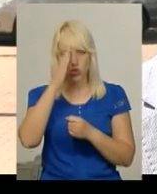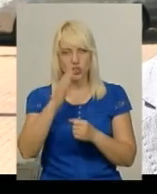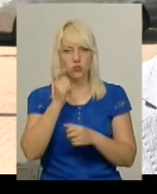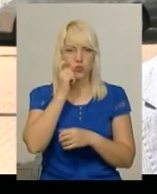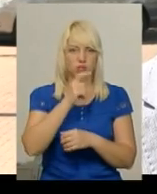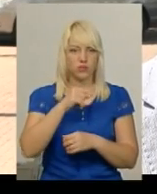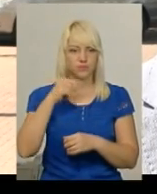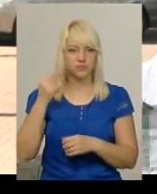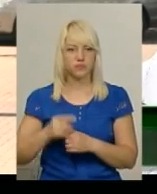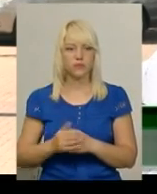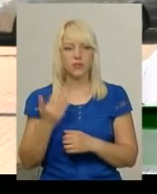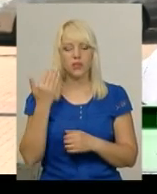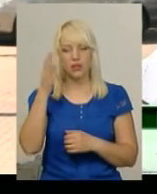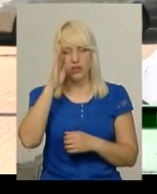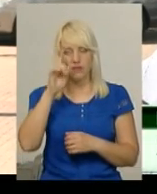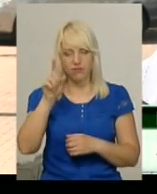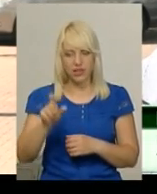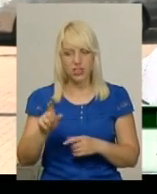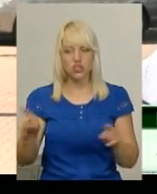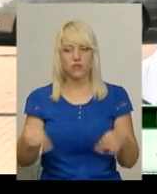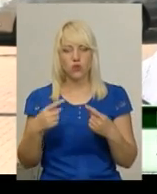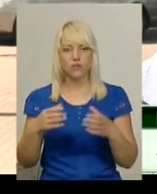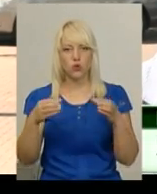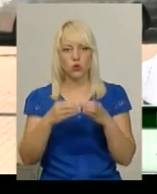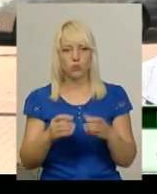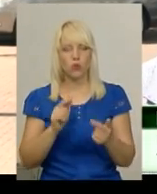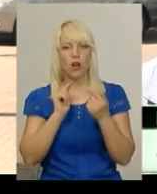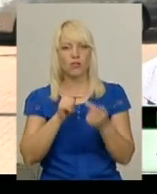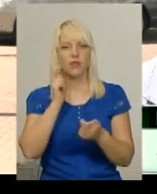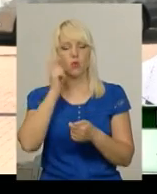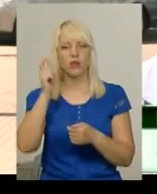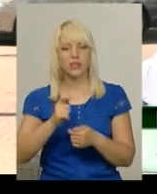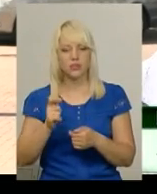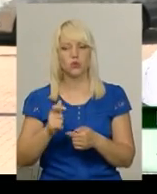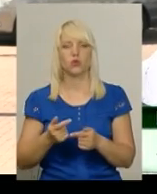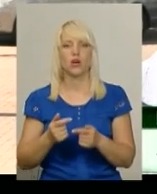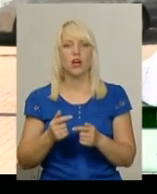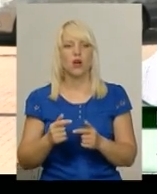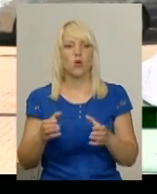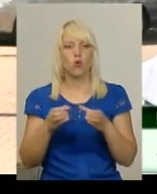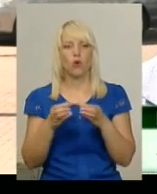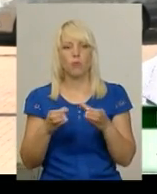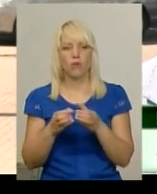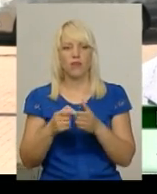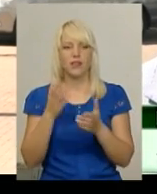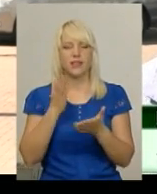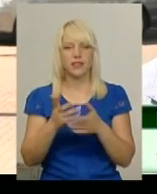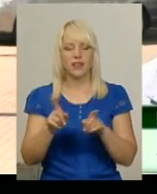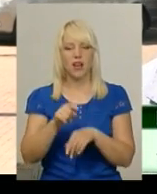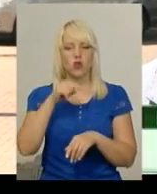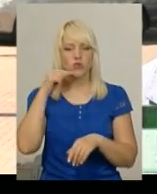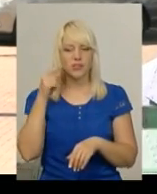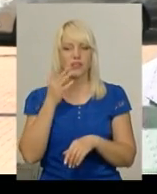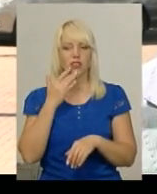антиукраїнського спрямування, і ця діяльність проводилась під афішою є така російська національна